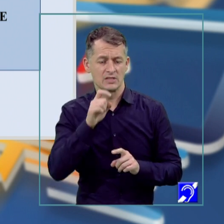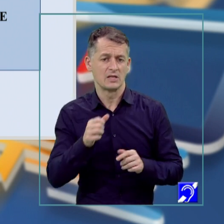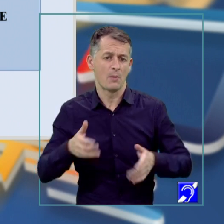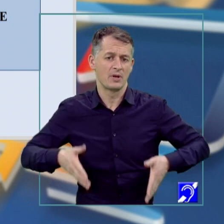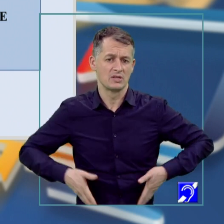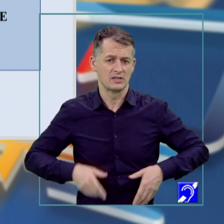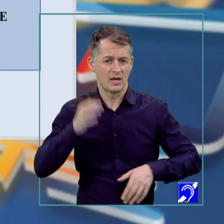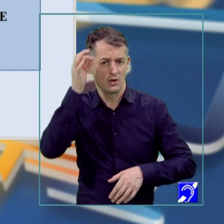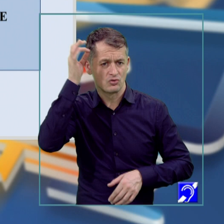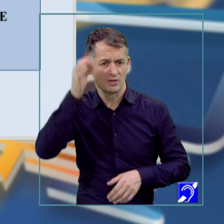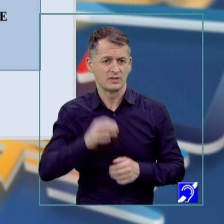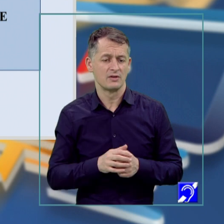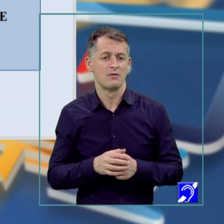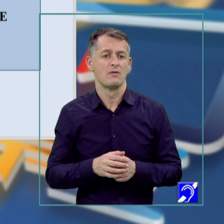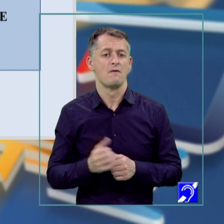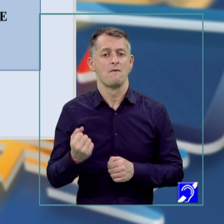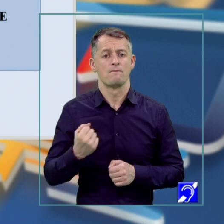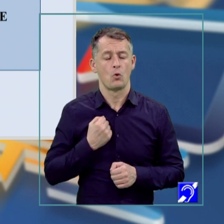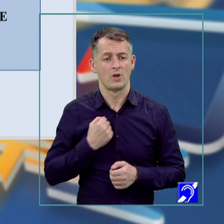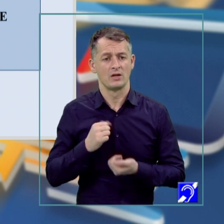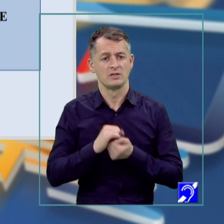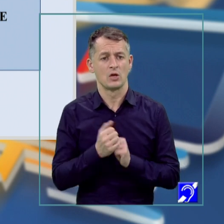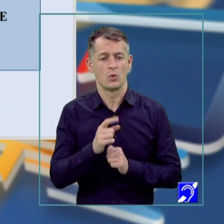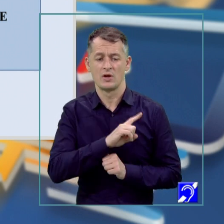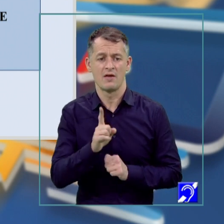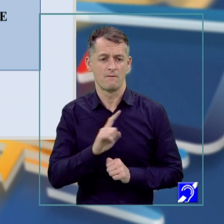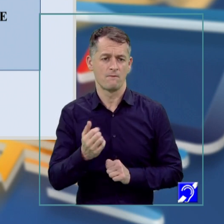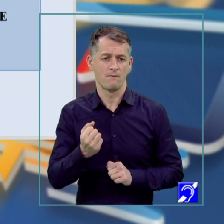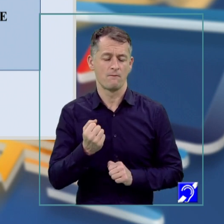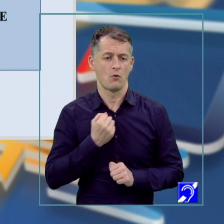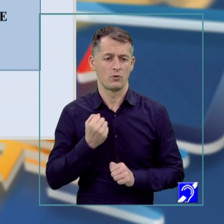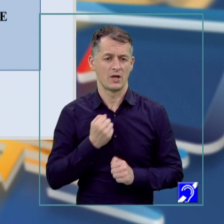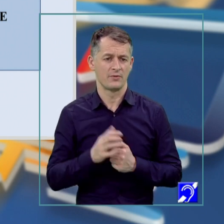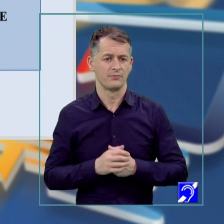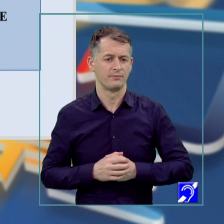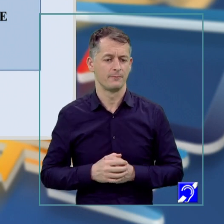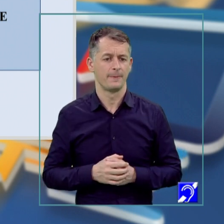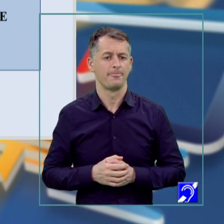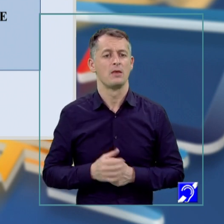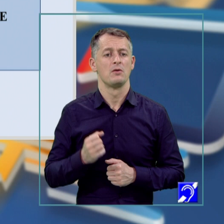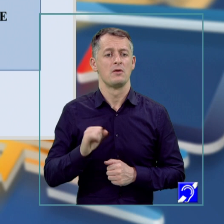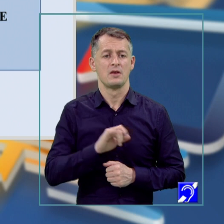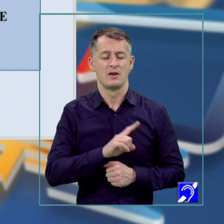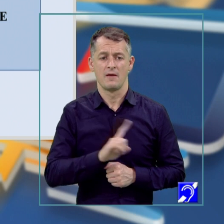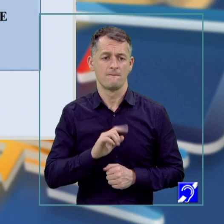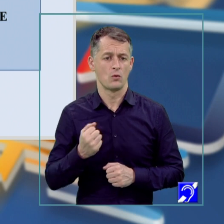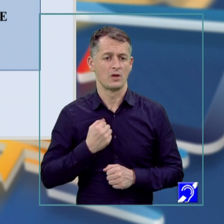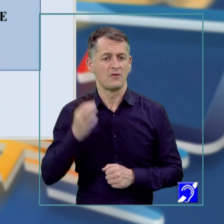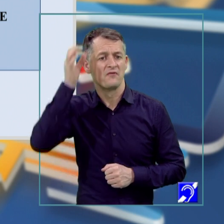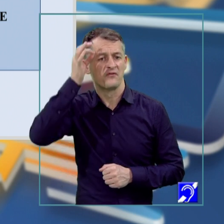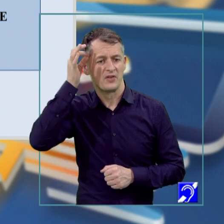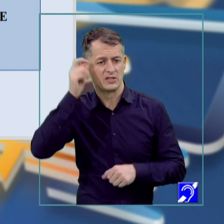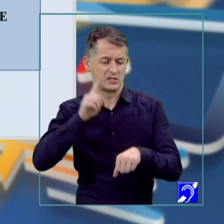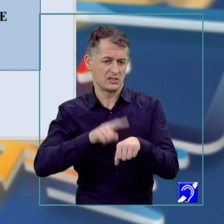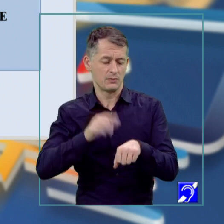imaginație involuntară și imaginație voluntară. Formele involuntare sunt visul din timpul somnului și reveria, formele voluntare sunt